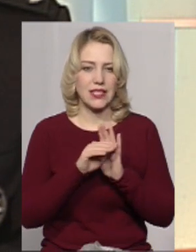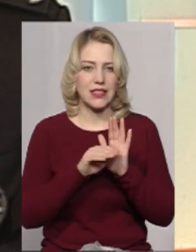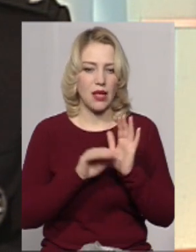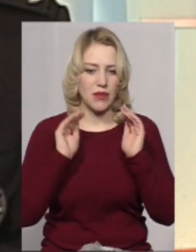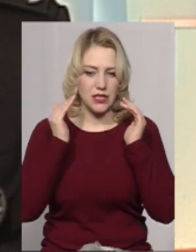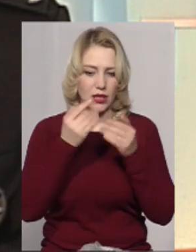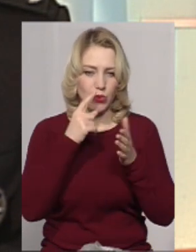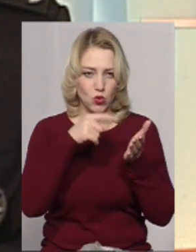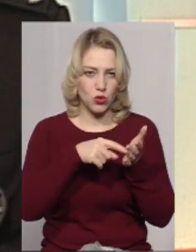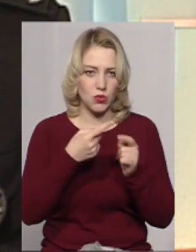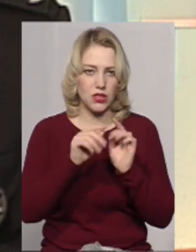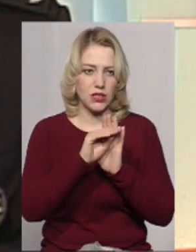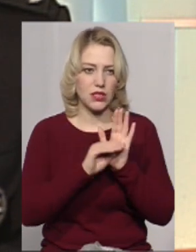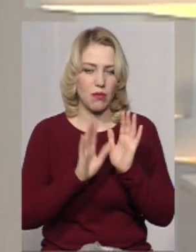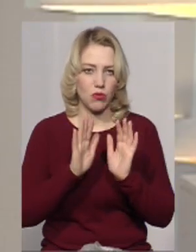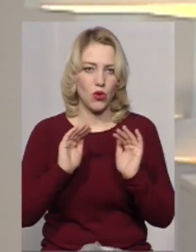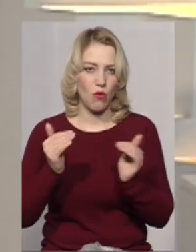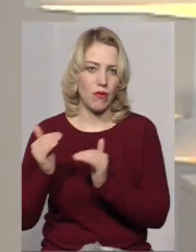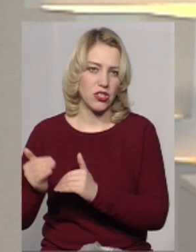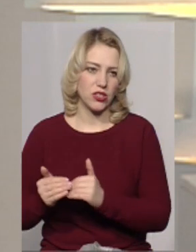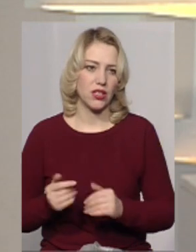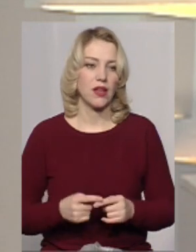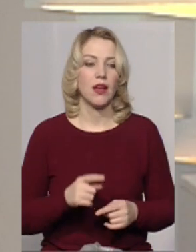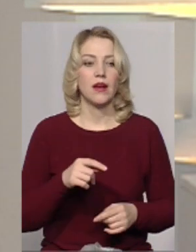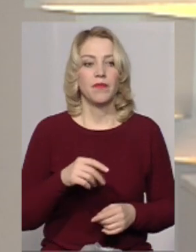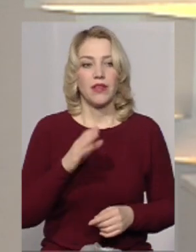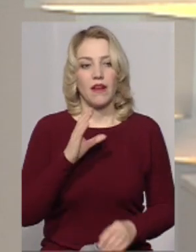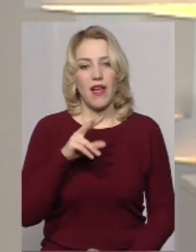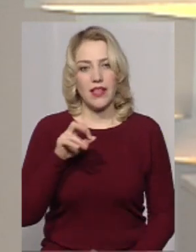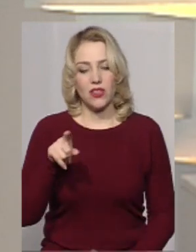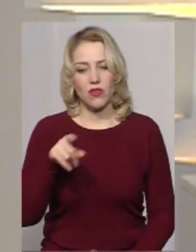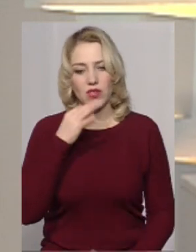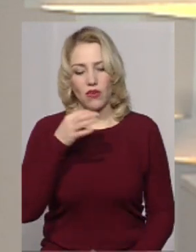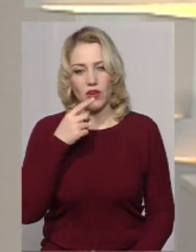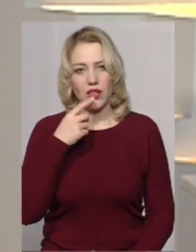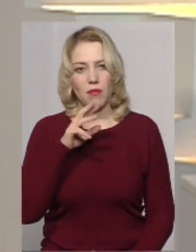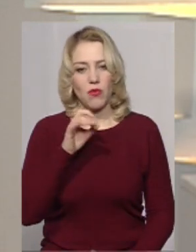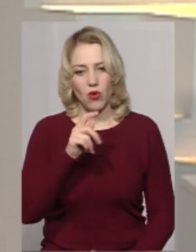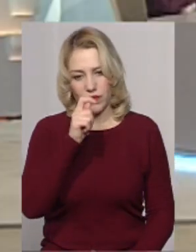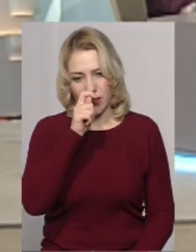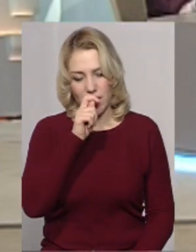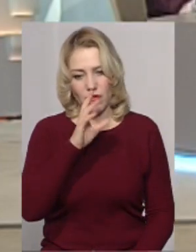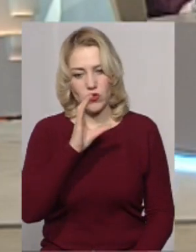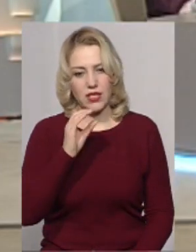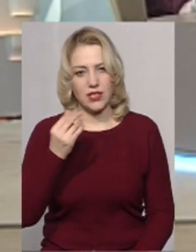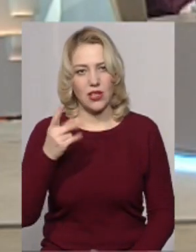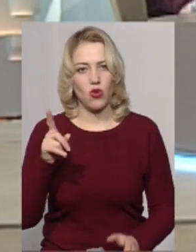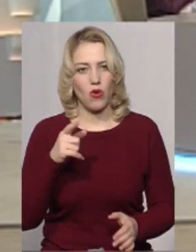цієї системи, він досить обмежений. Скажіть, пані Валентино, ви згадали про квітневу сесію, яка може доповнити